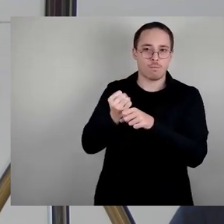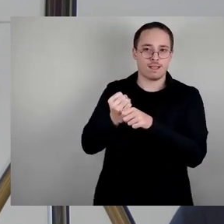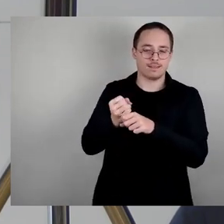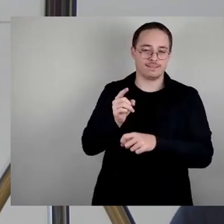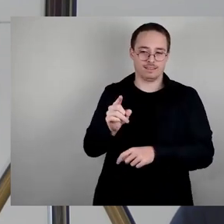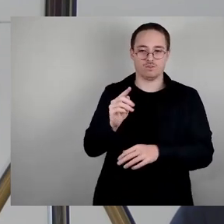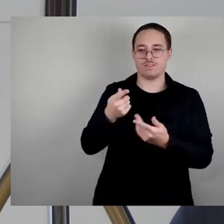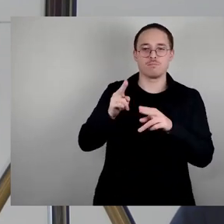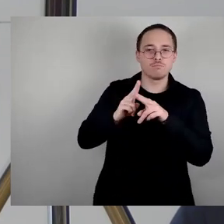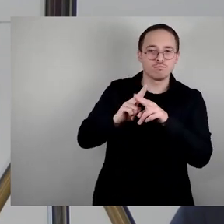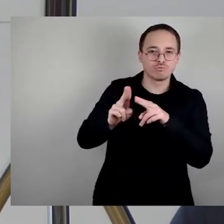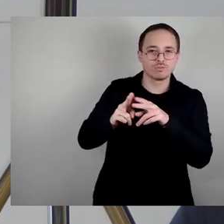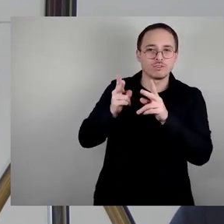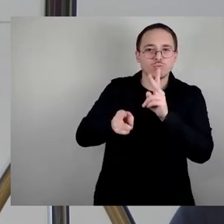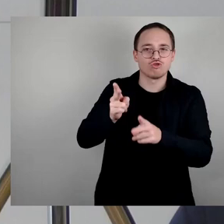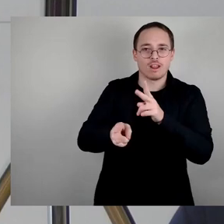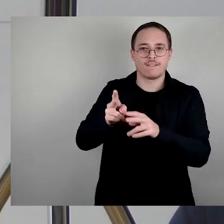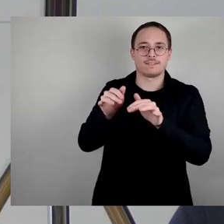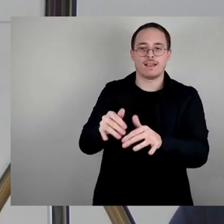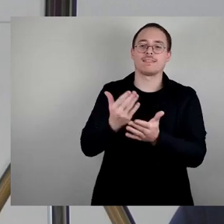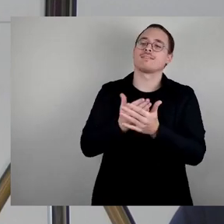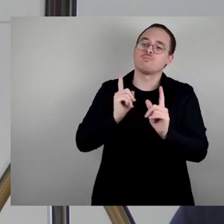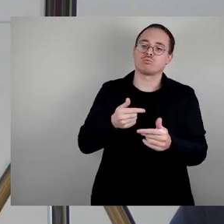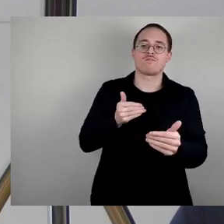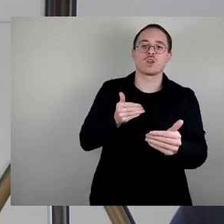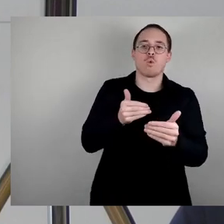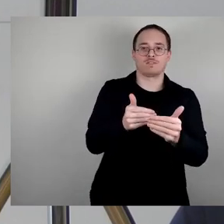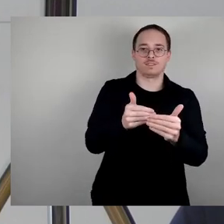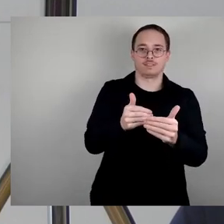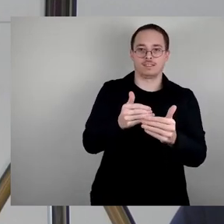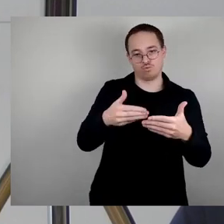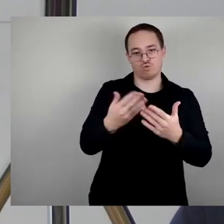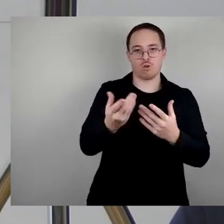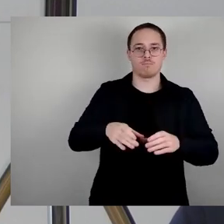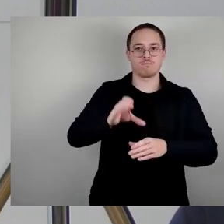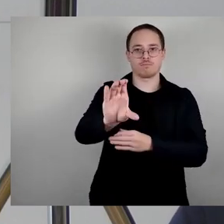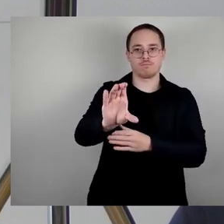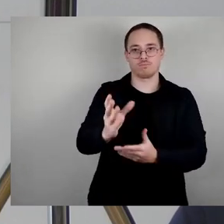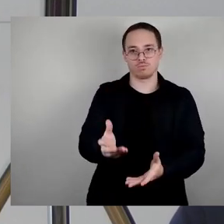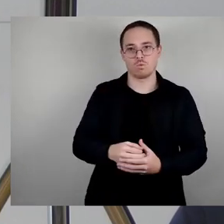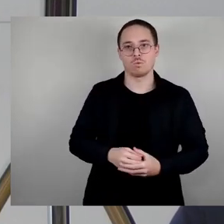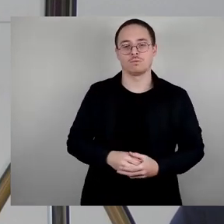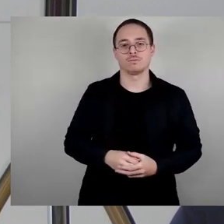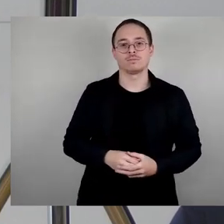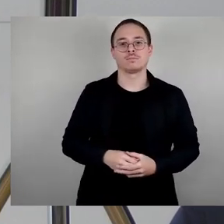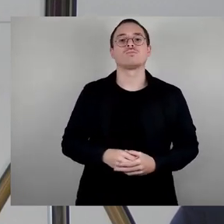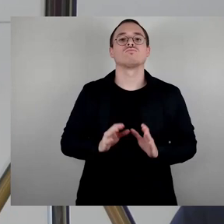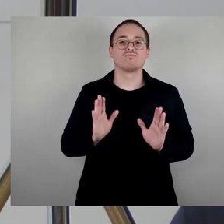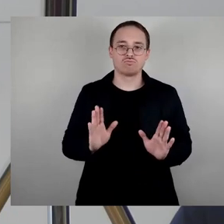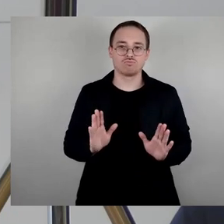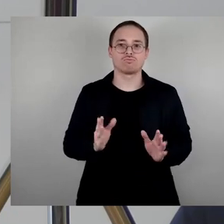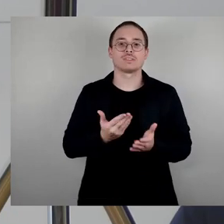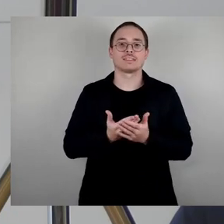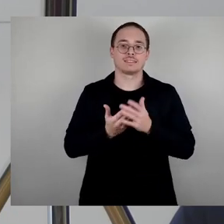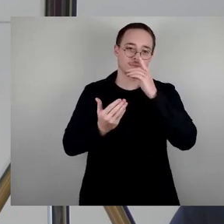Erneuerung erfolgen musste. Dazu gab es aufgrund der Kurzfristigkeit verwaltungsinternen ämterübergreifend eine